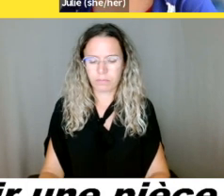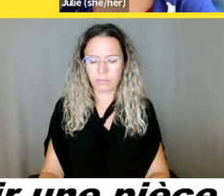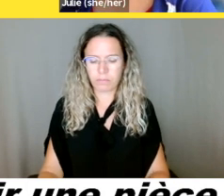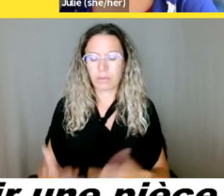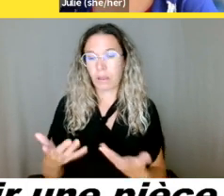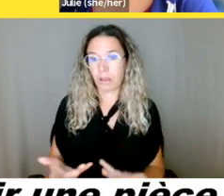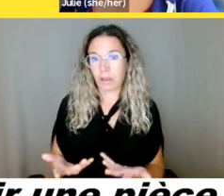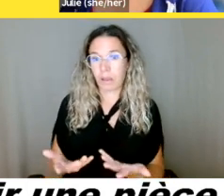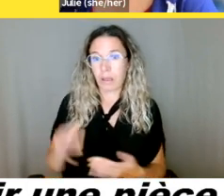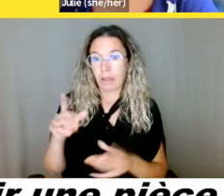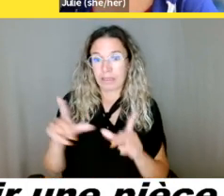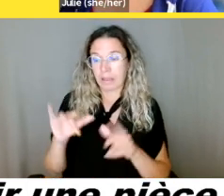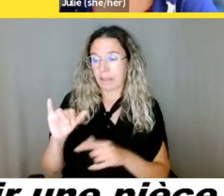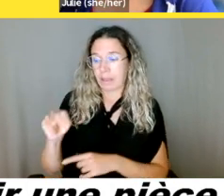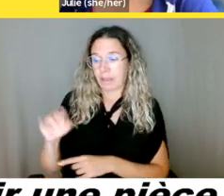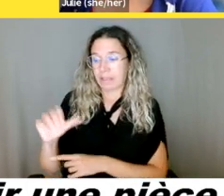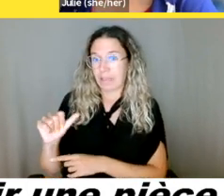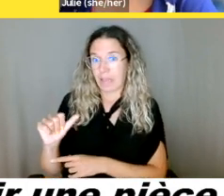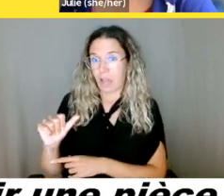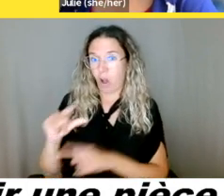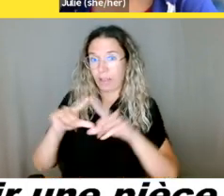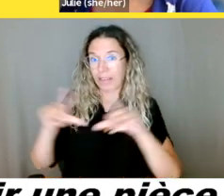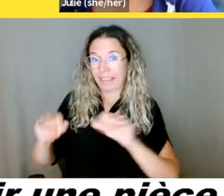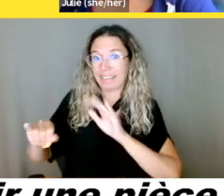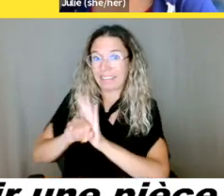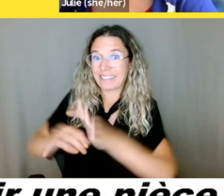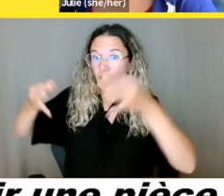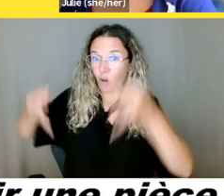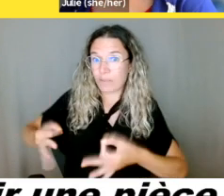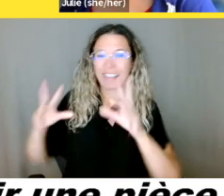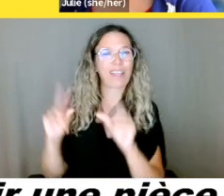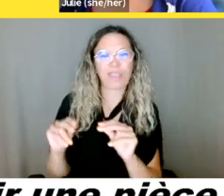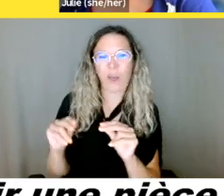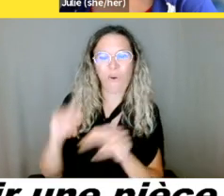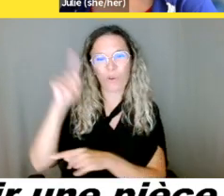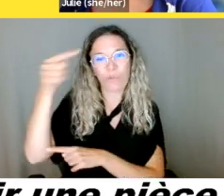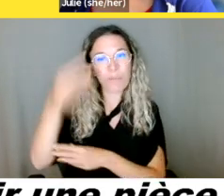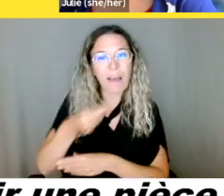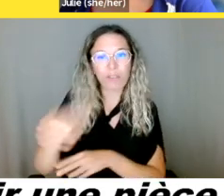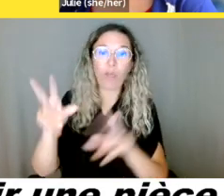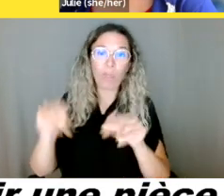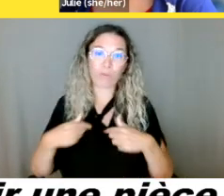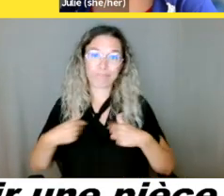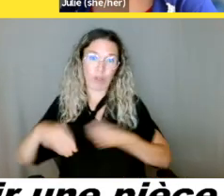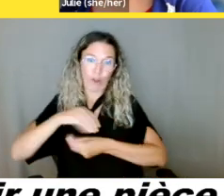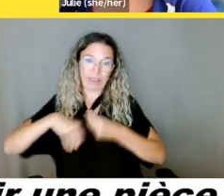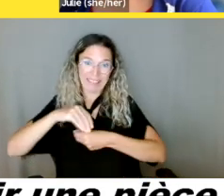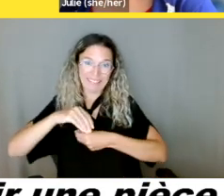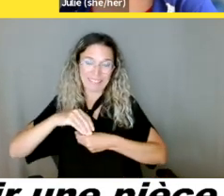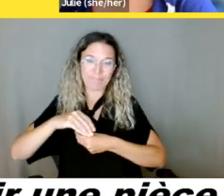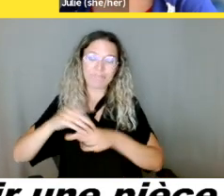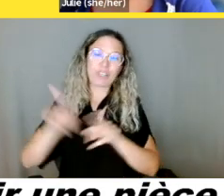gouvernement. Ce n pas courtoisie que souvent des entreprises ou des organismes vont l'accepter,